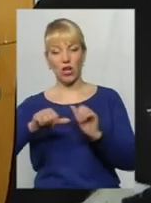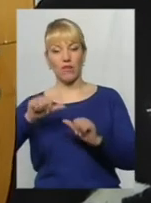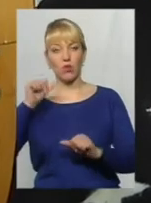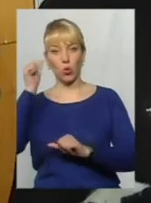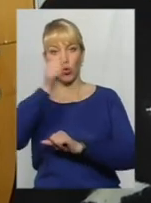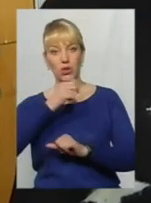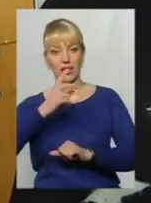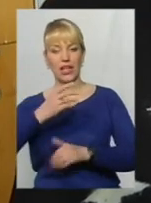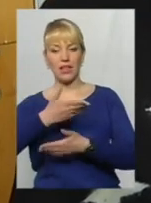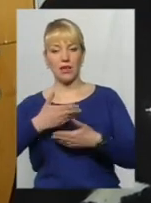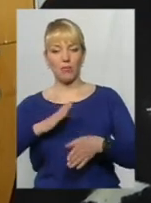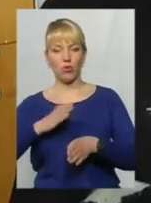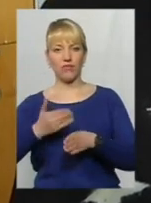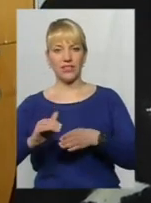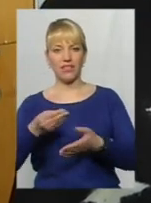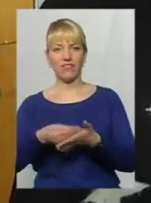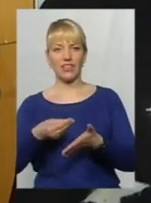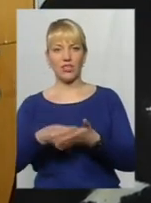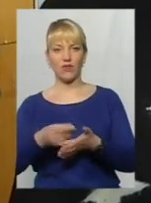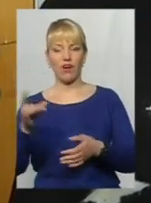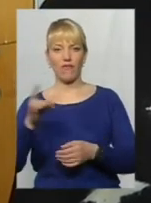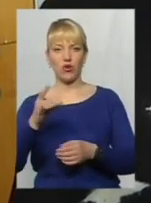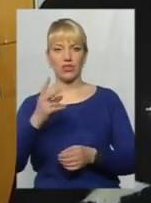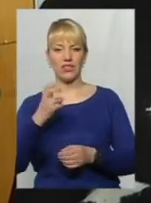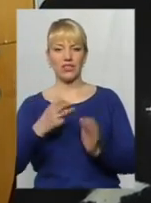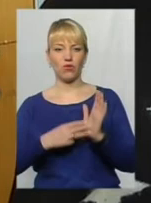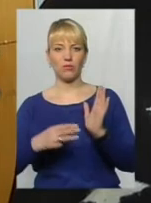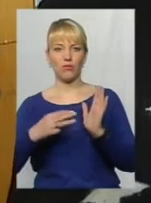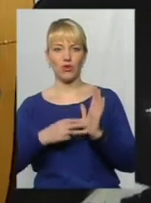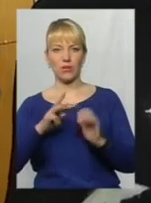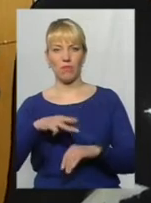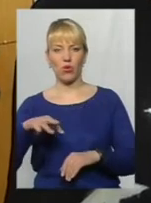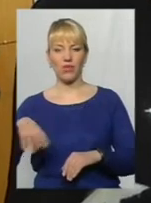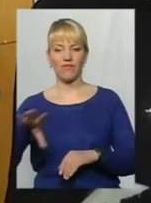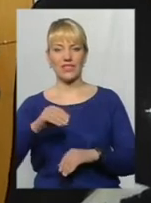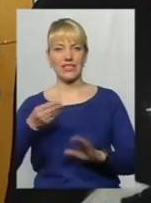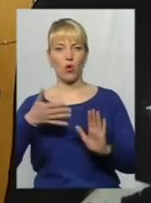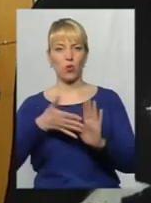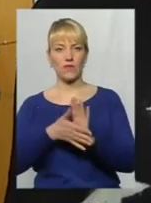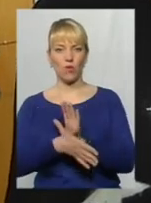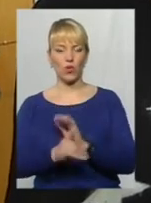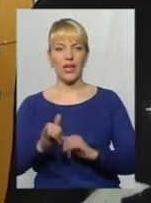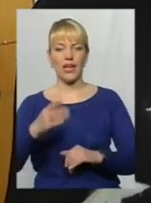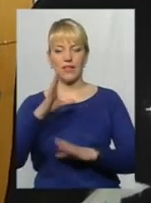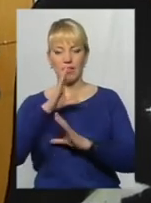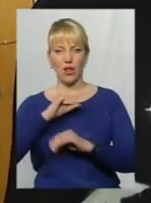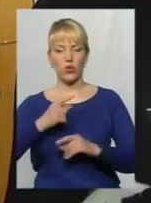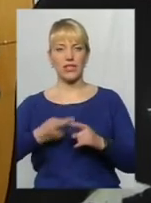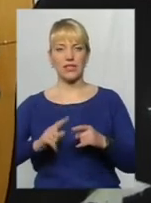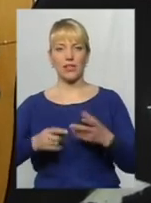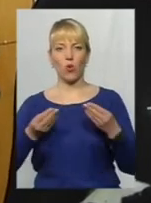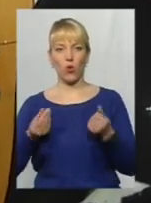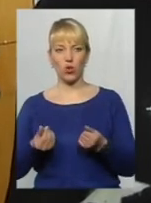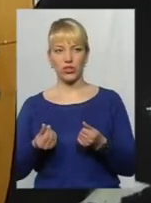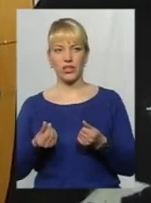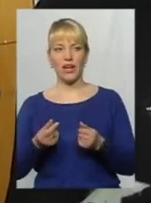нам було виділено фінансування у розмірі 288 мільйонів. Ми їх всі освоїли, і нам вдалося за ці кошти